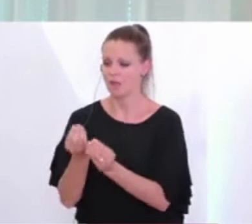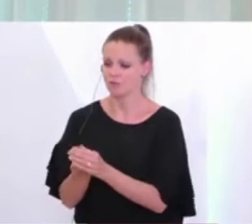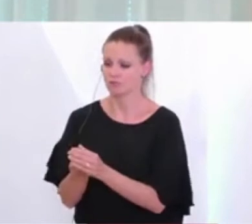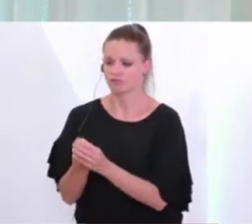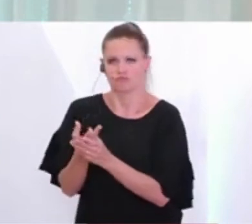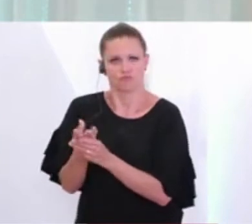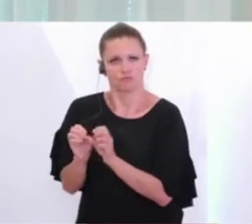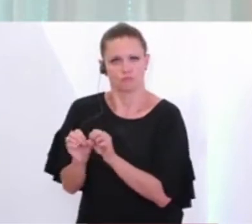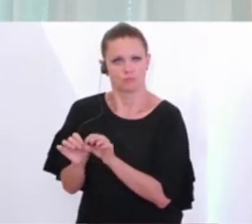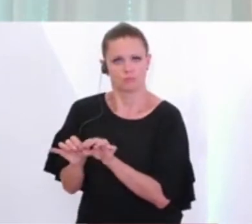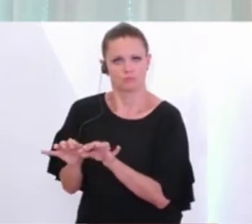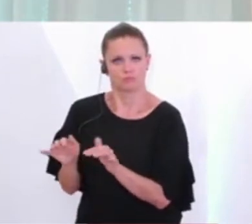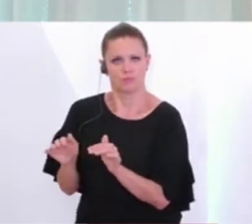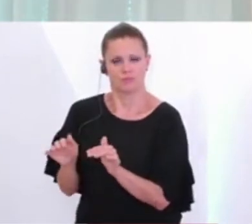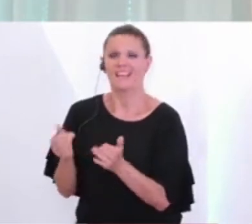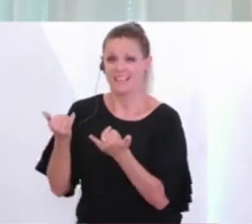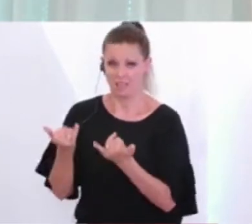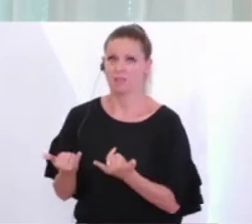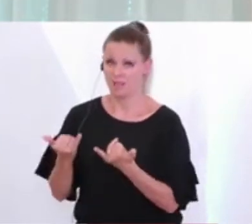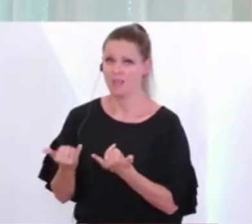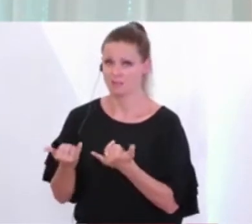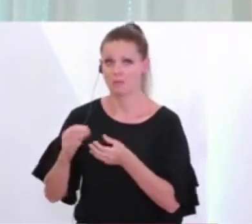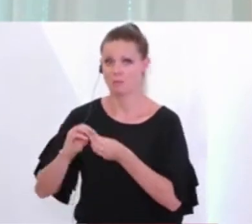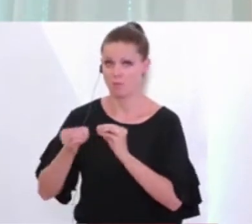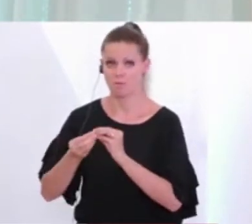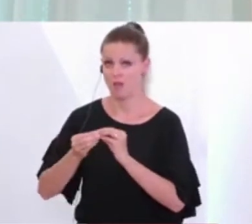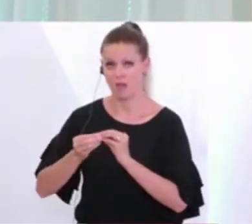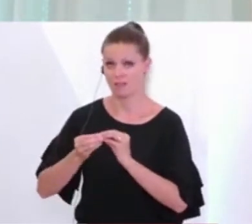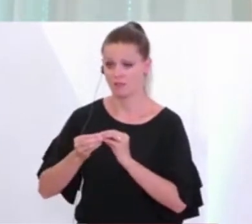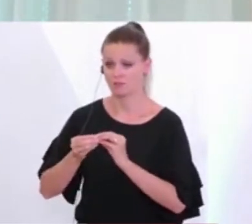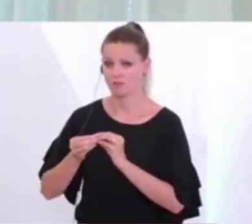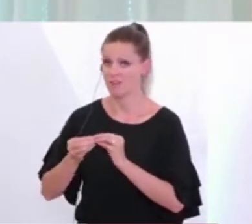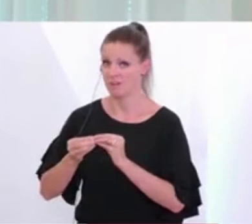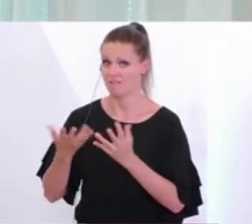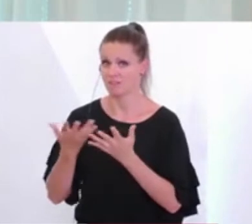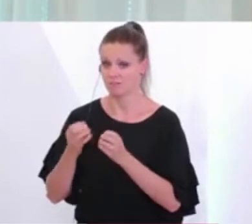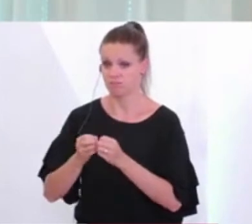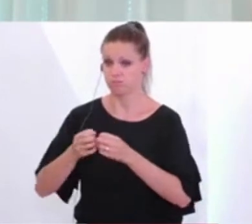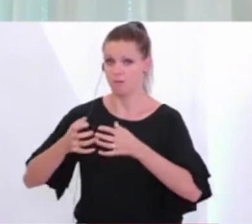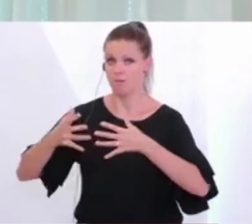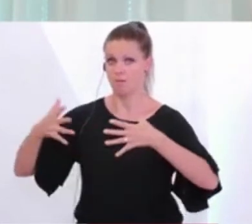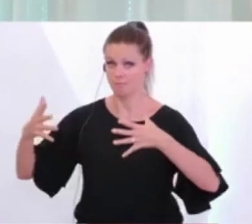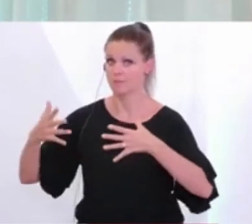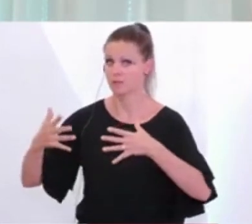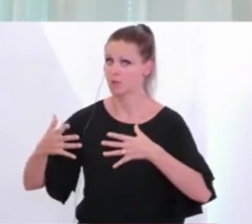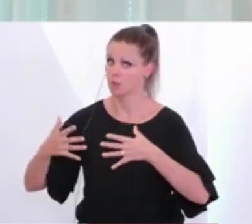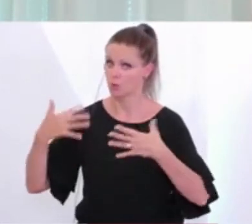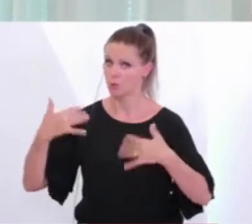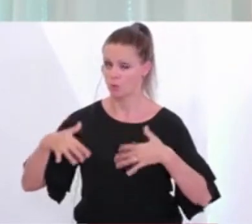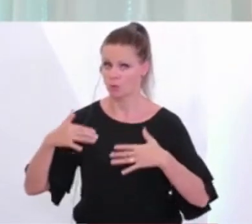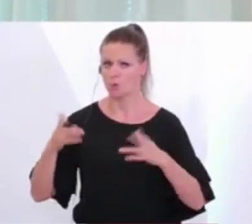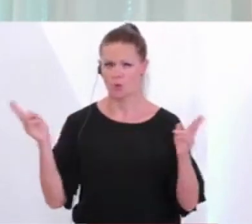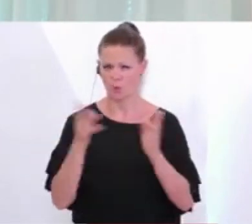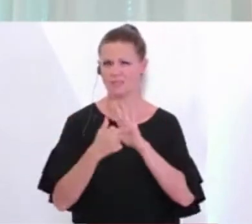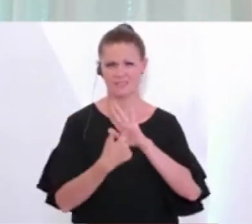muss man auch dazu sagen, einen durchaus problematischen Trend in Richtung Zuwächse zu verzeichnen. Ich zeige Ihnen ganz